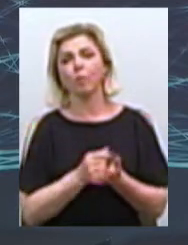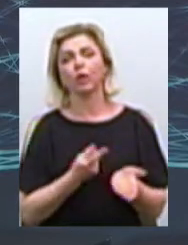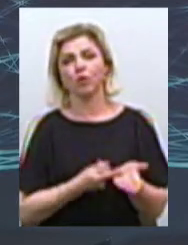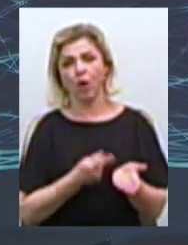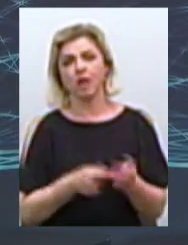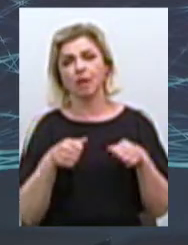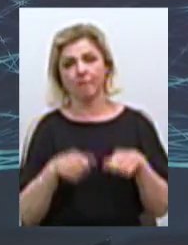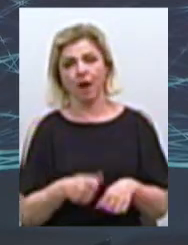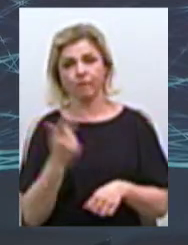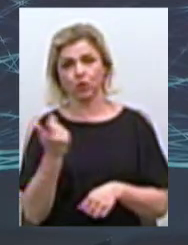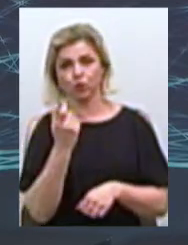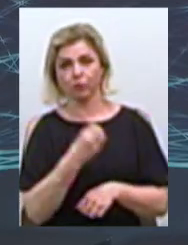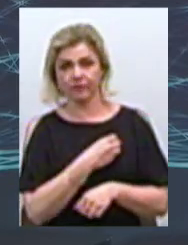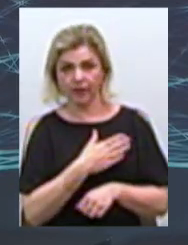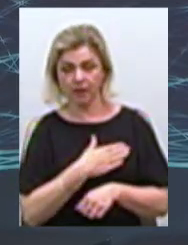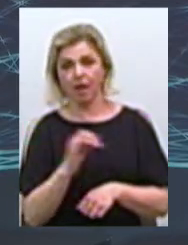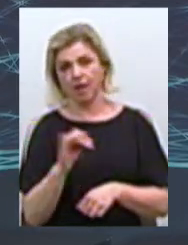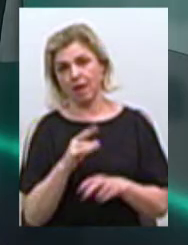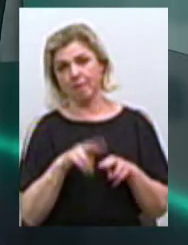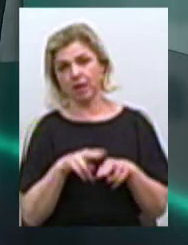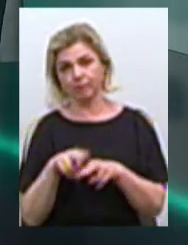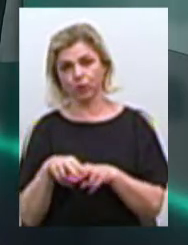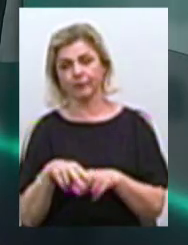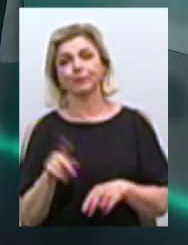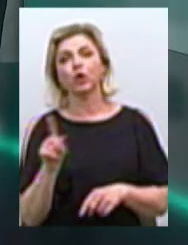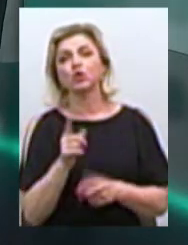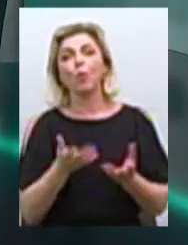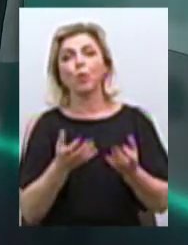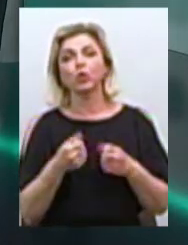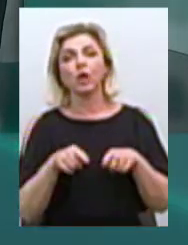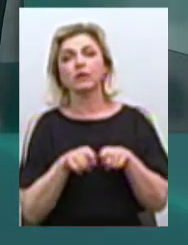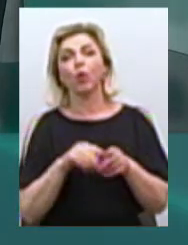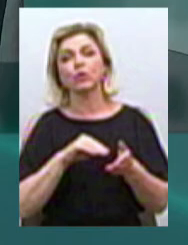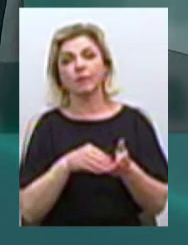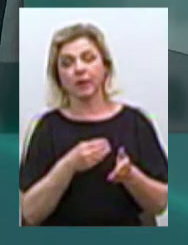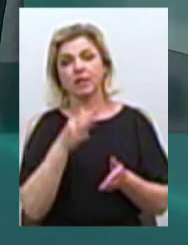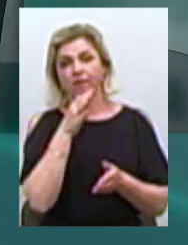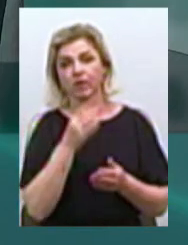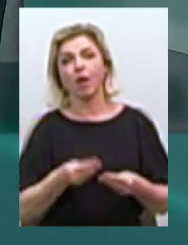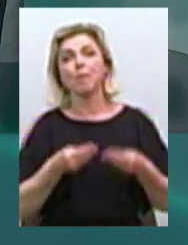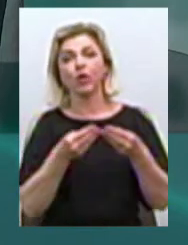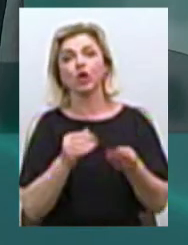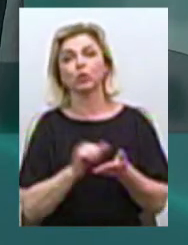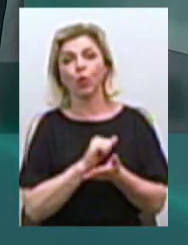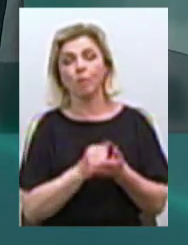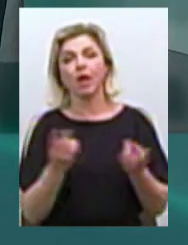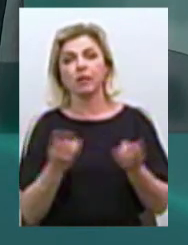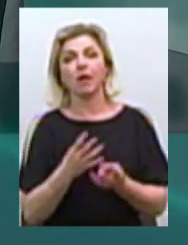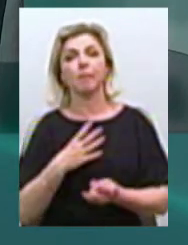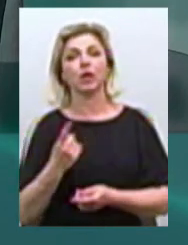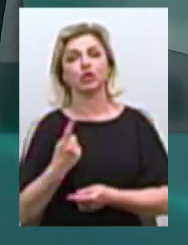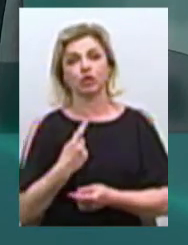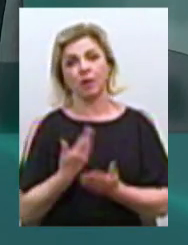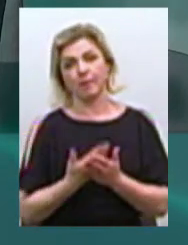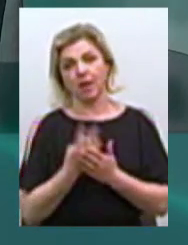і паспорт. Раніше, щоб отримати подібну довідку, з момента подачі документів необхідно було чекати близько